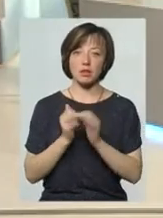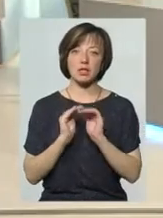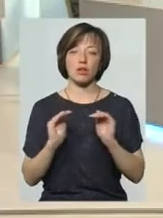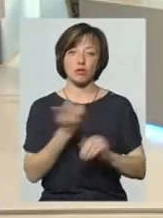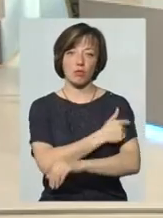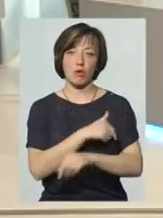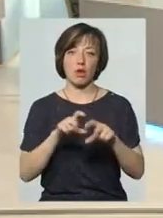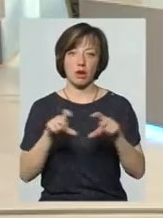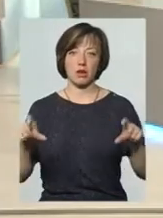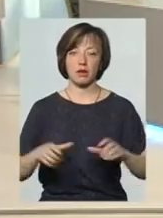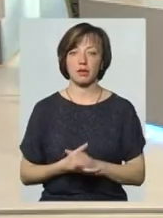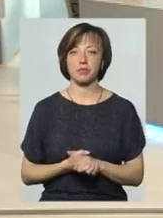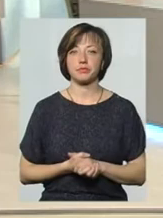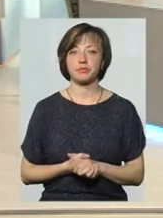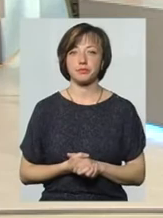поліклініки.